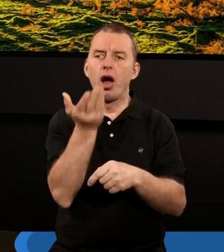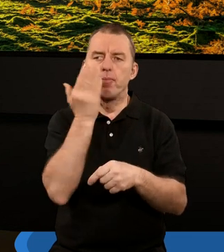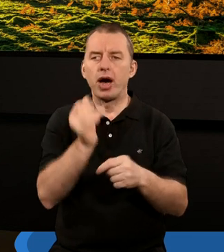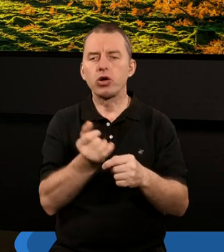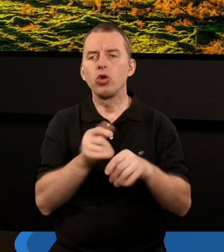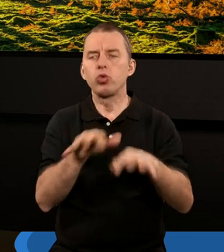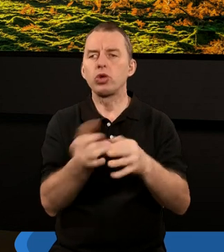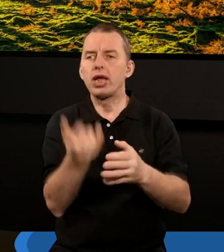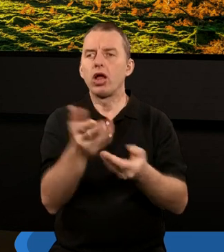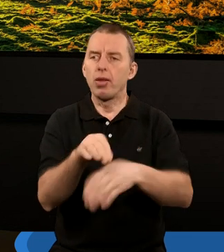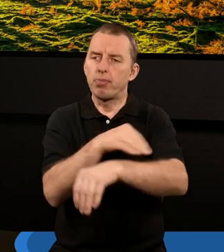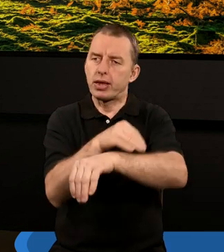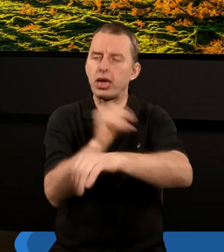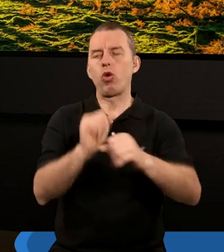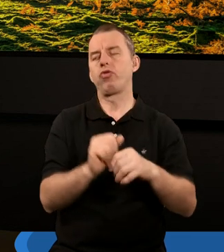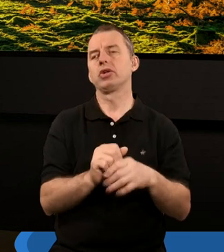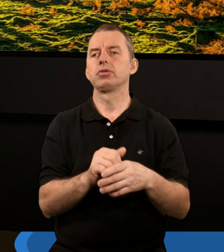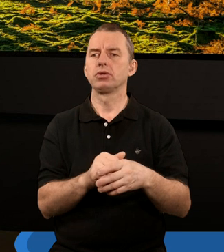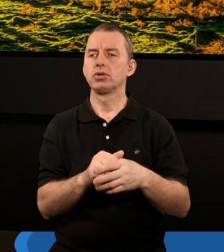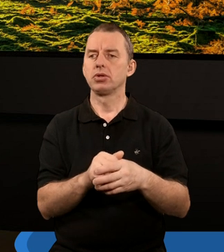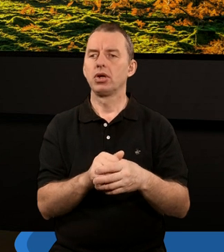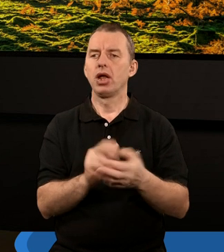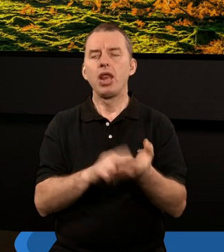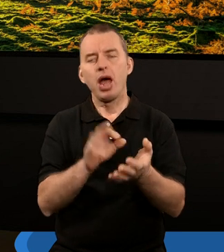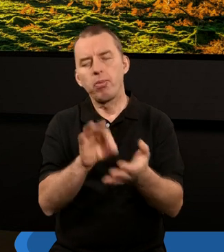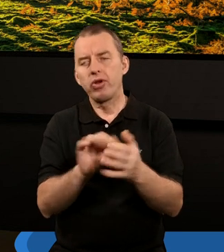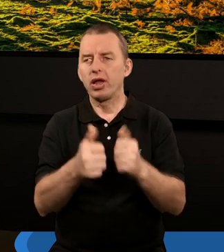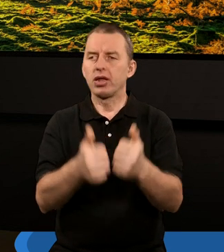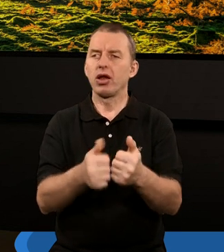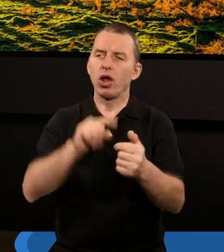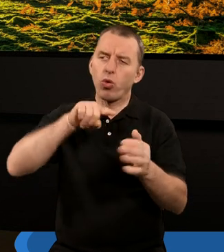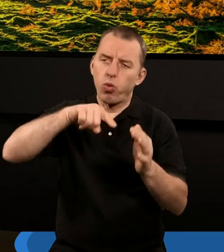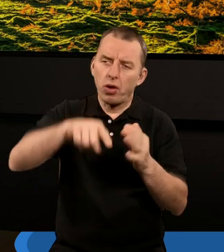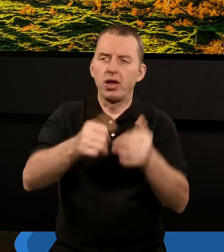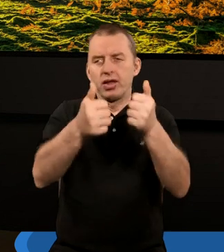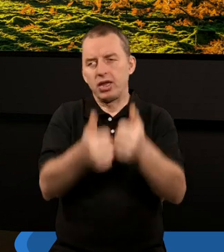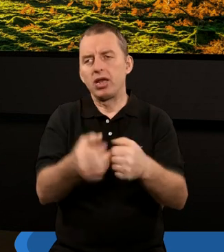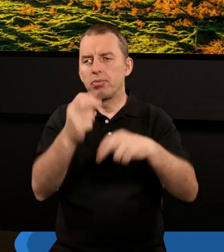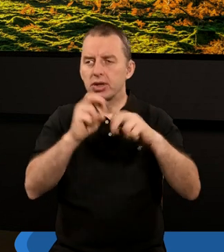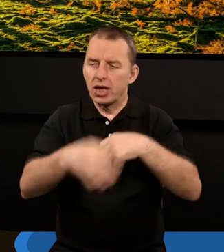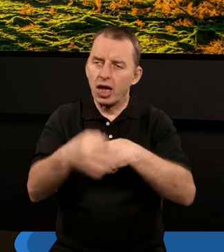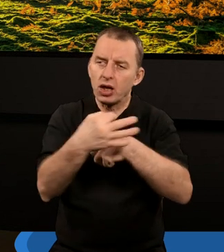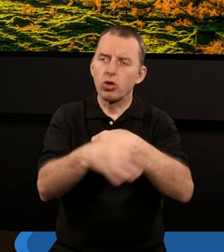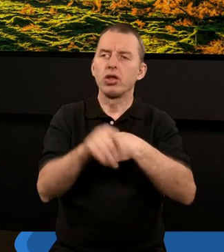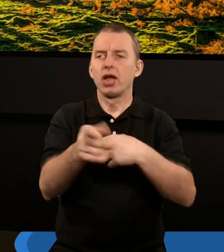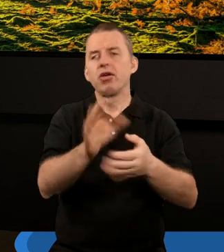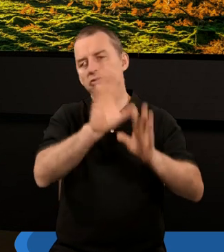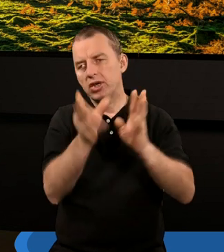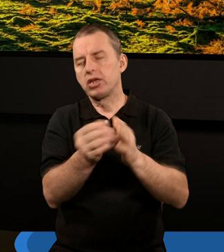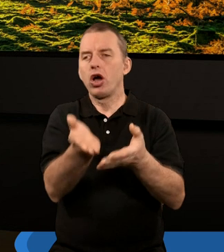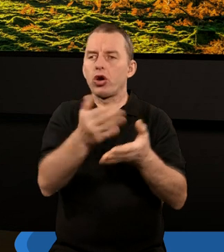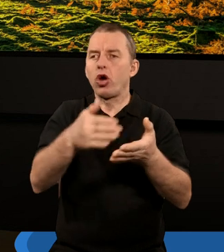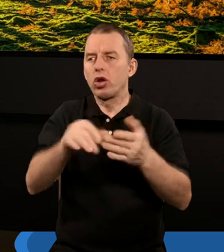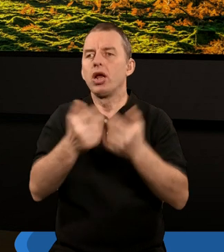duża ilość materiału. Na pewno nie jesteśmy głęboko w stanie przestudiować tych rozdziałów,